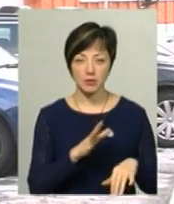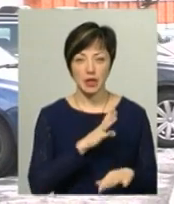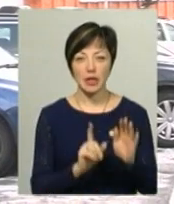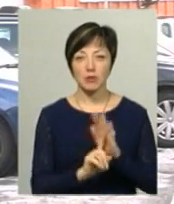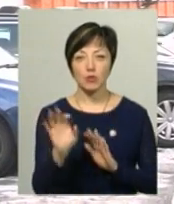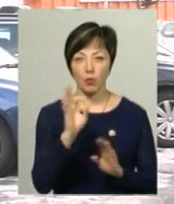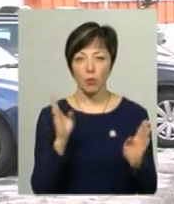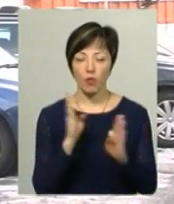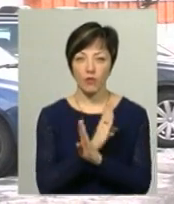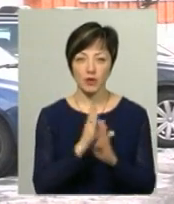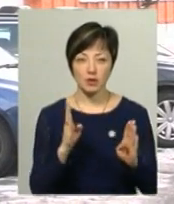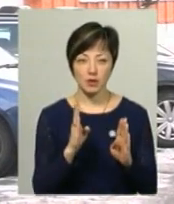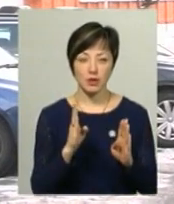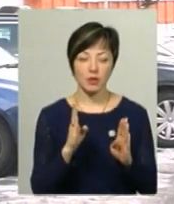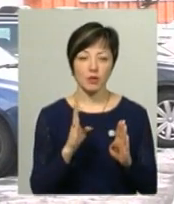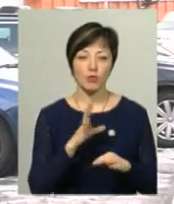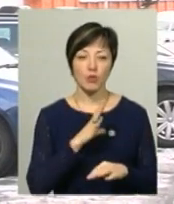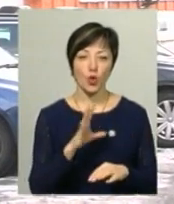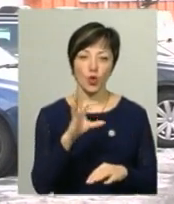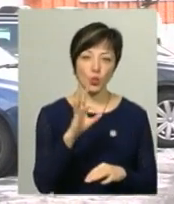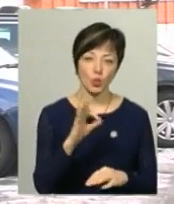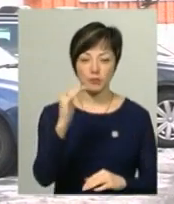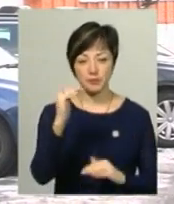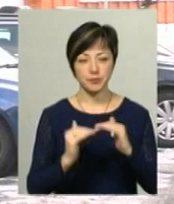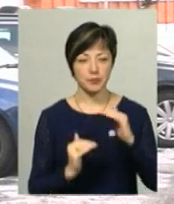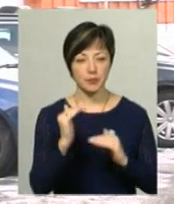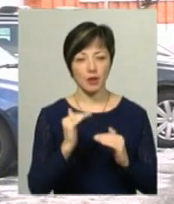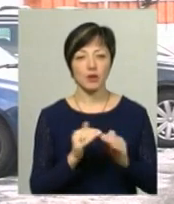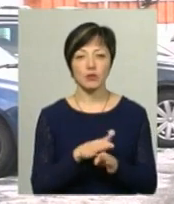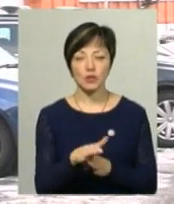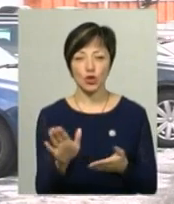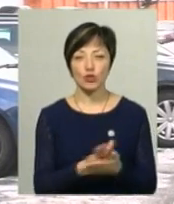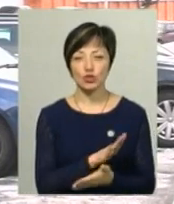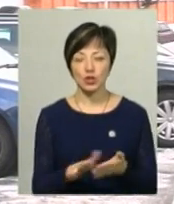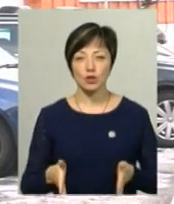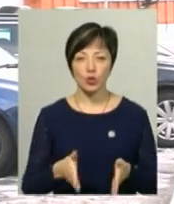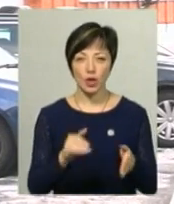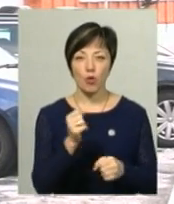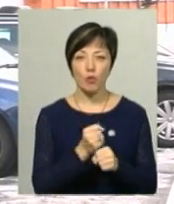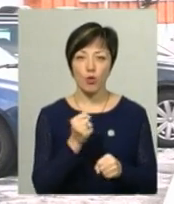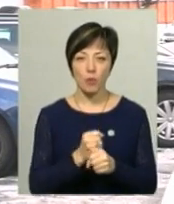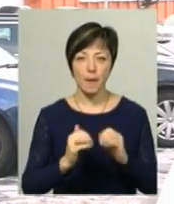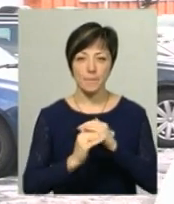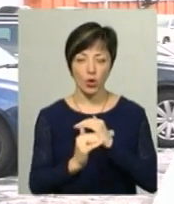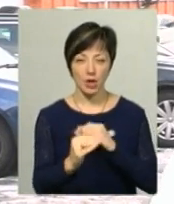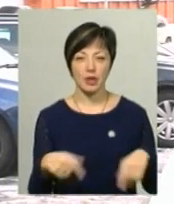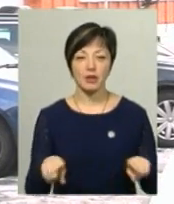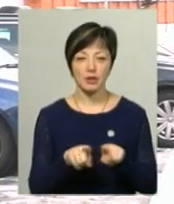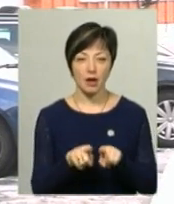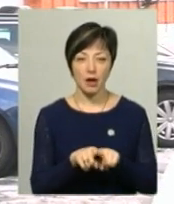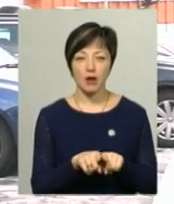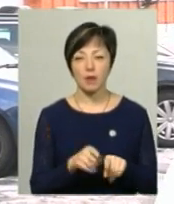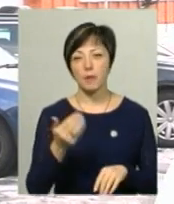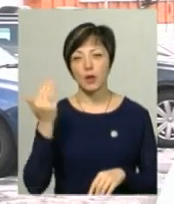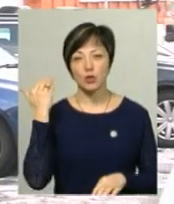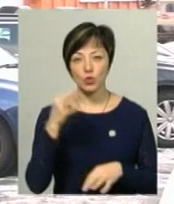температура повітря коливалася через нуль, тому здійснювалася і розчистка доріг, і обробка покриття. Так, протягом